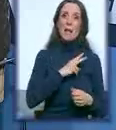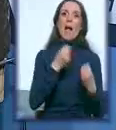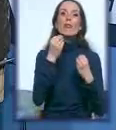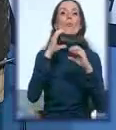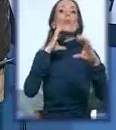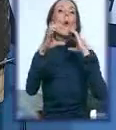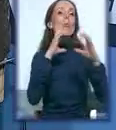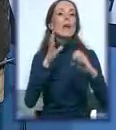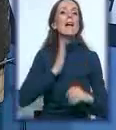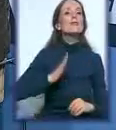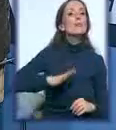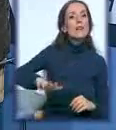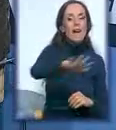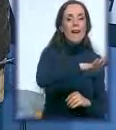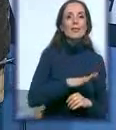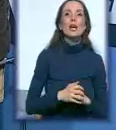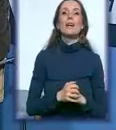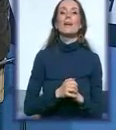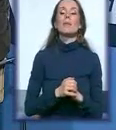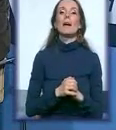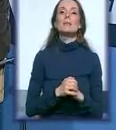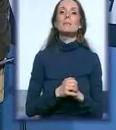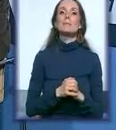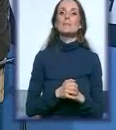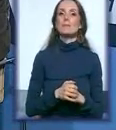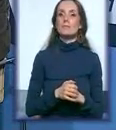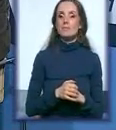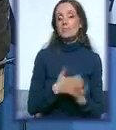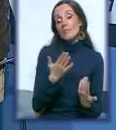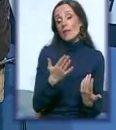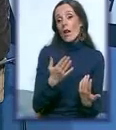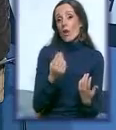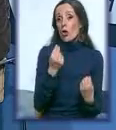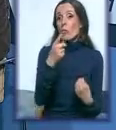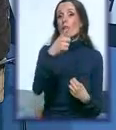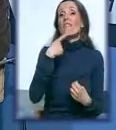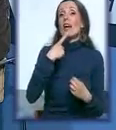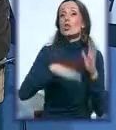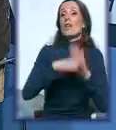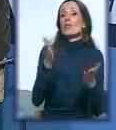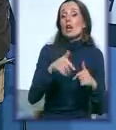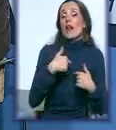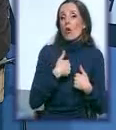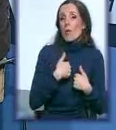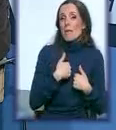imali tu baš komunikaću s građanima. O tome je rede da i vi više kažete nego mi. Nama je to zanimljivo.